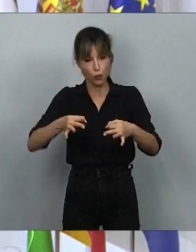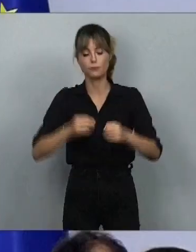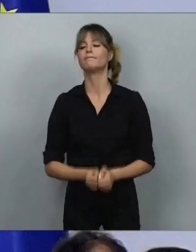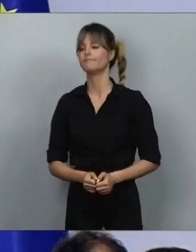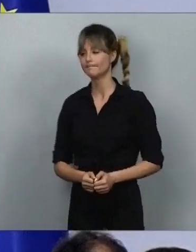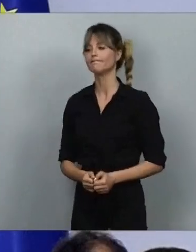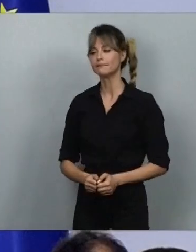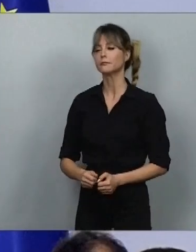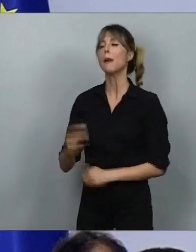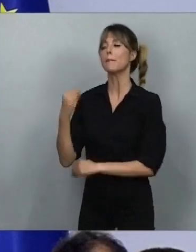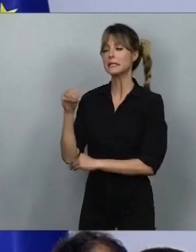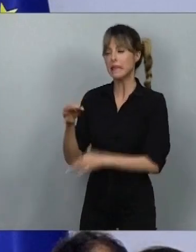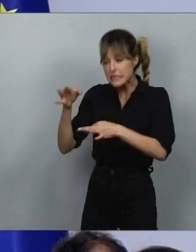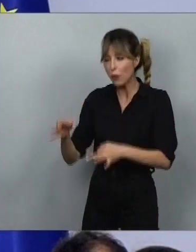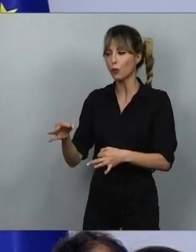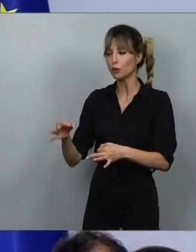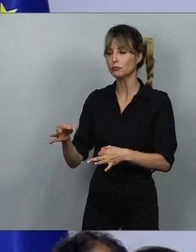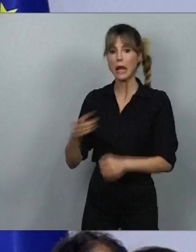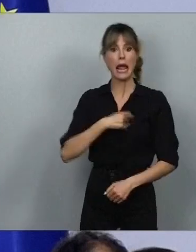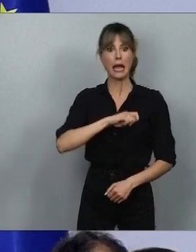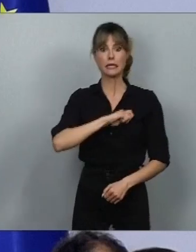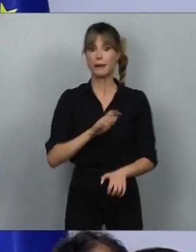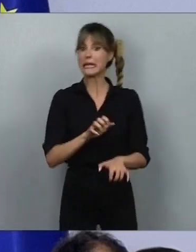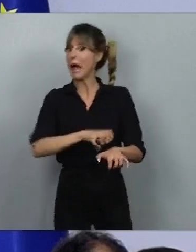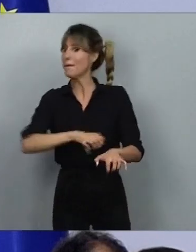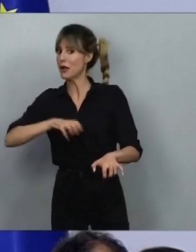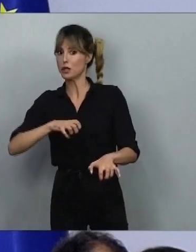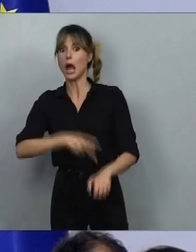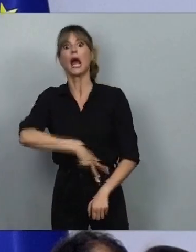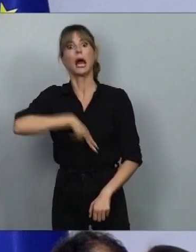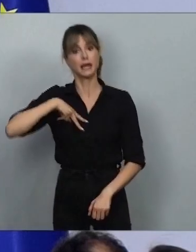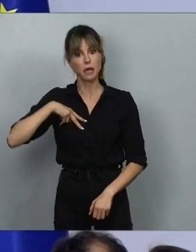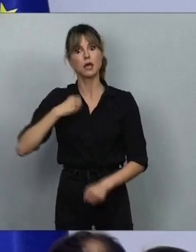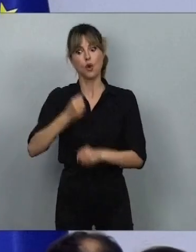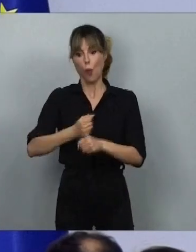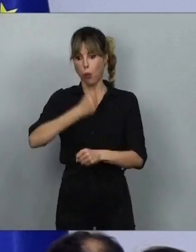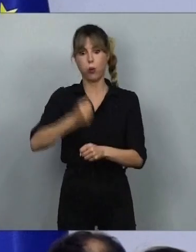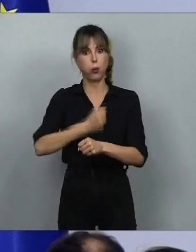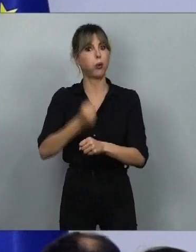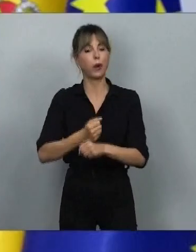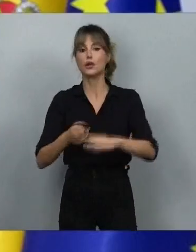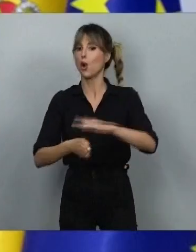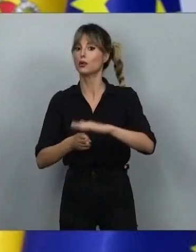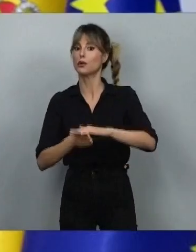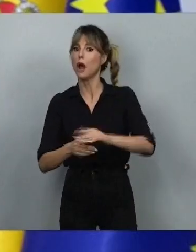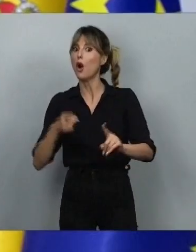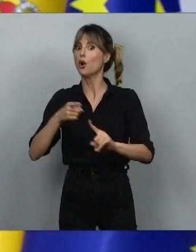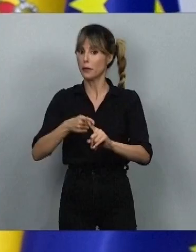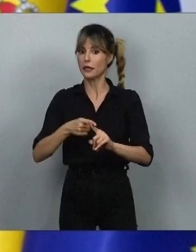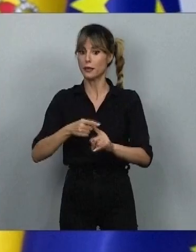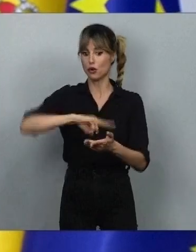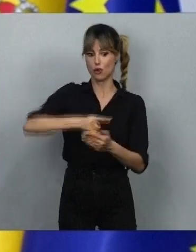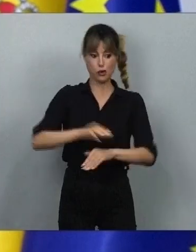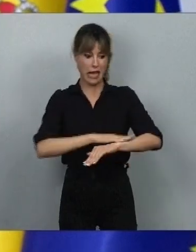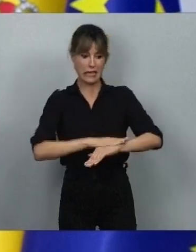وسيسمح بأنه هيكل الالاقات فيما بيننا في مجالات عدة وسوف تكون هناك